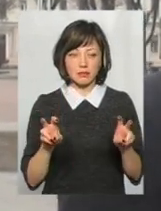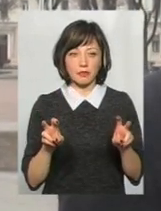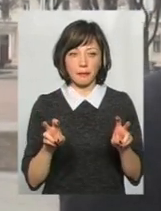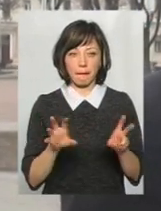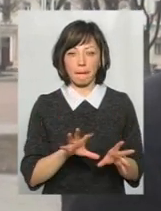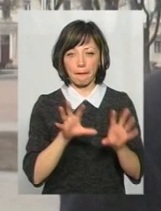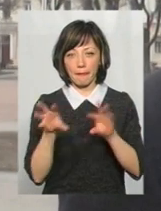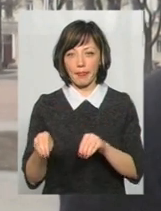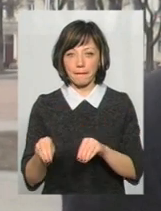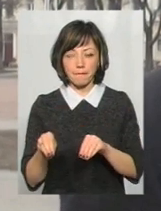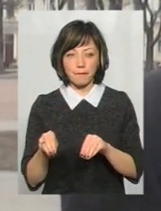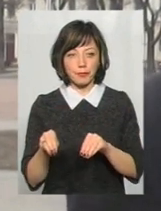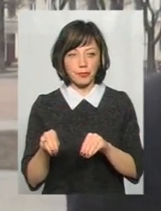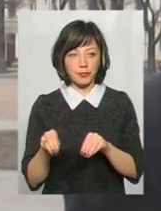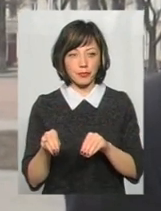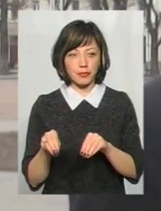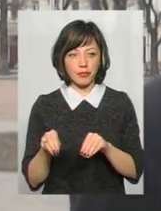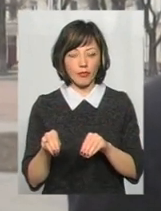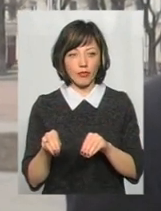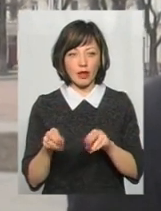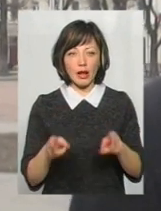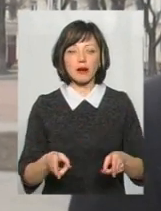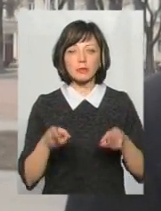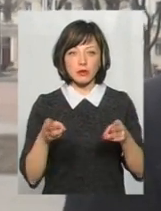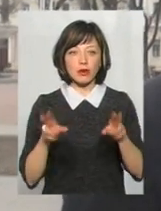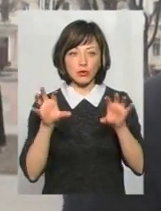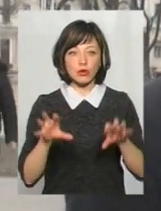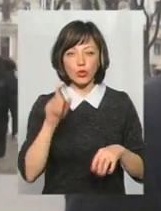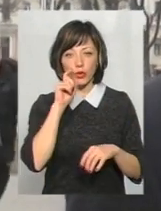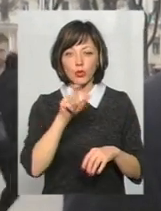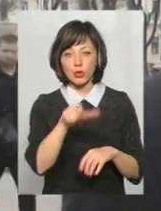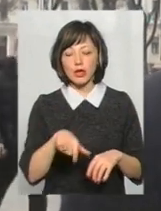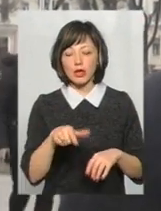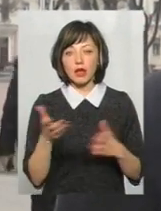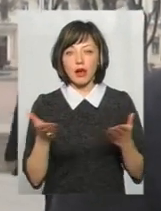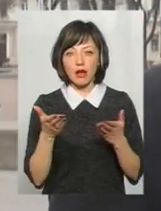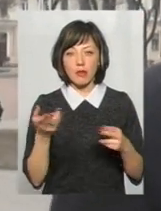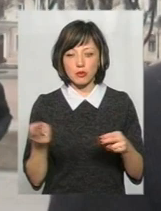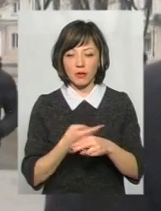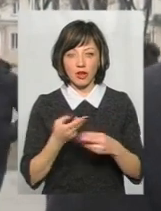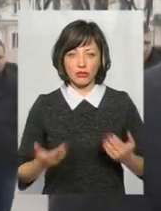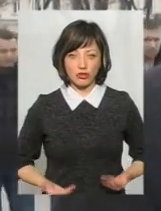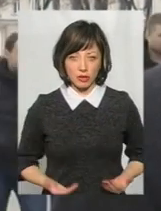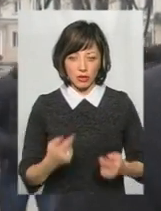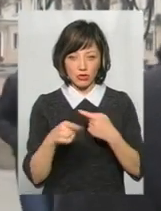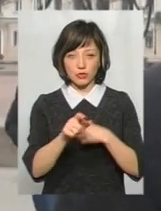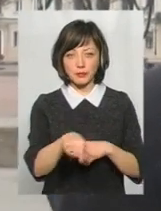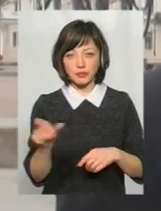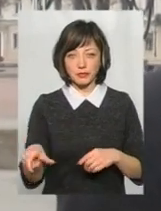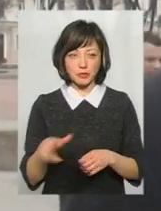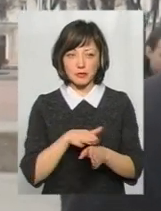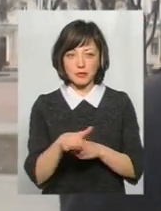перенести в хронологію чи в площину кримінального кодексу, людина, яка позбавляє життя, абсолютно